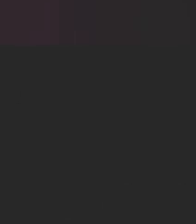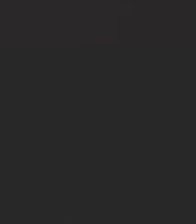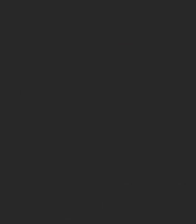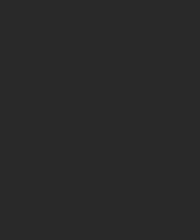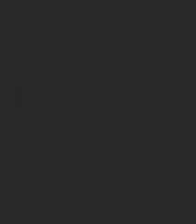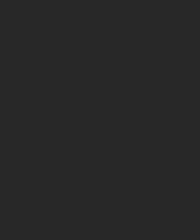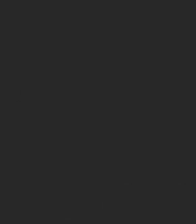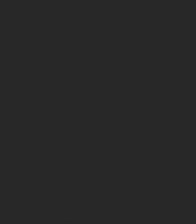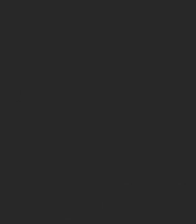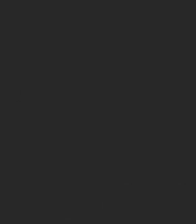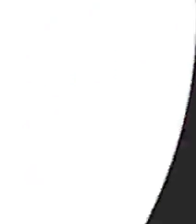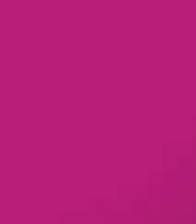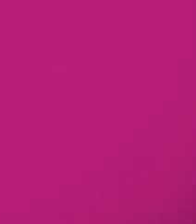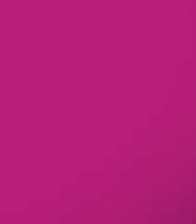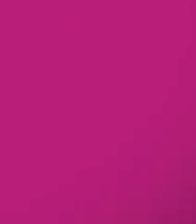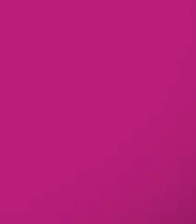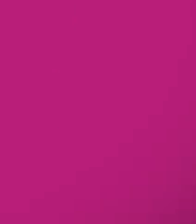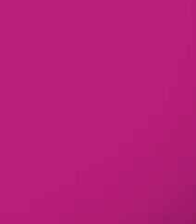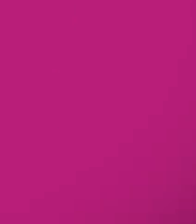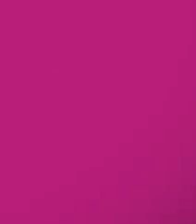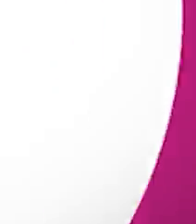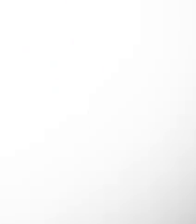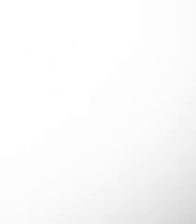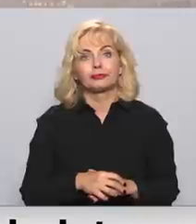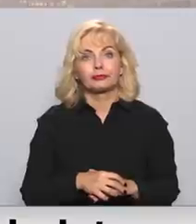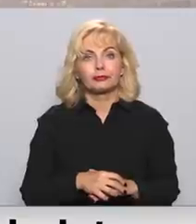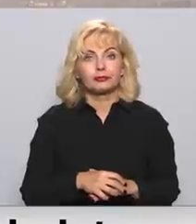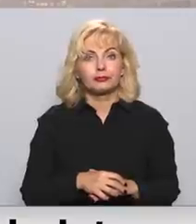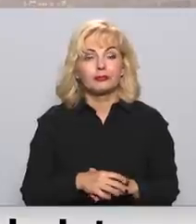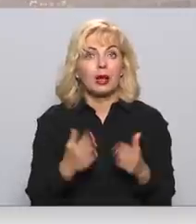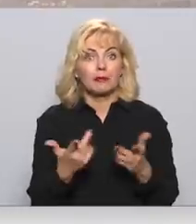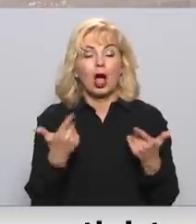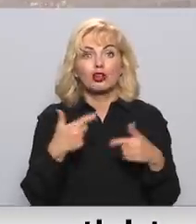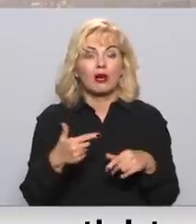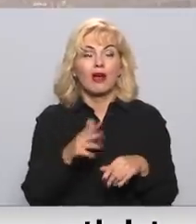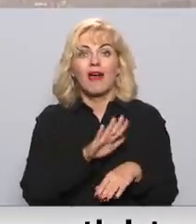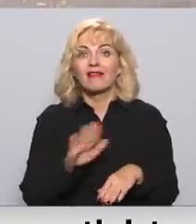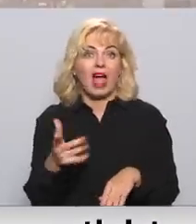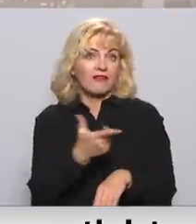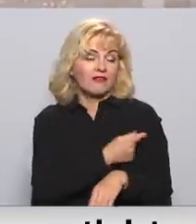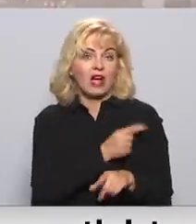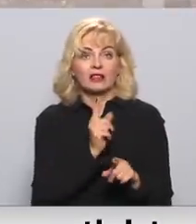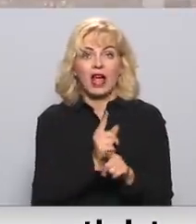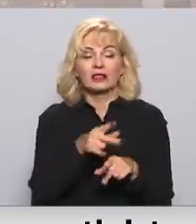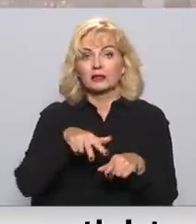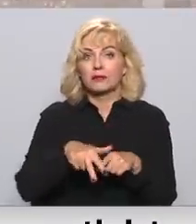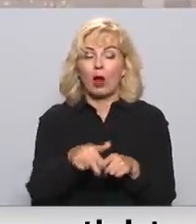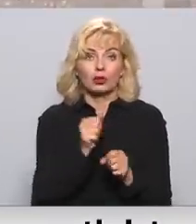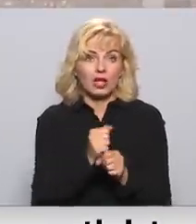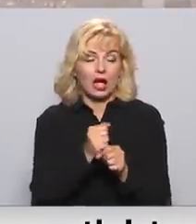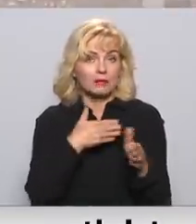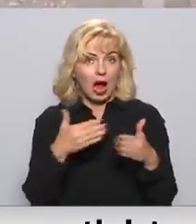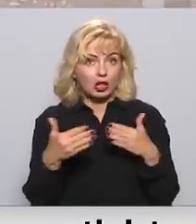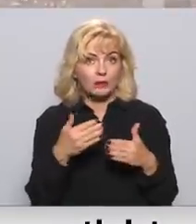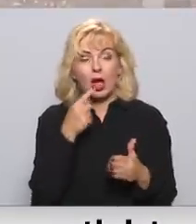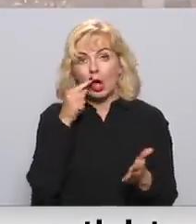Re! Viss ēters ir te! Pašlaik par nevakcinēšanos nedrīkst pārtraukt darba attiecības,